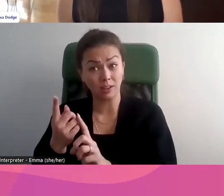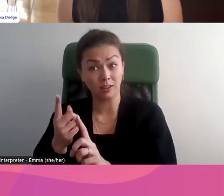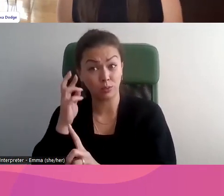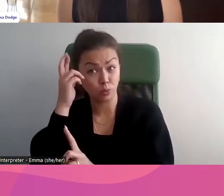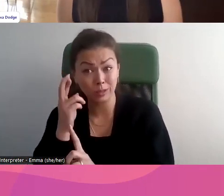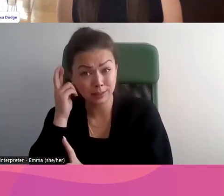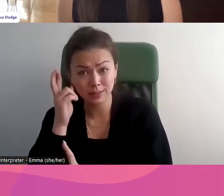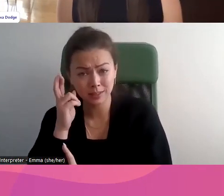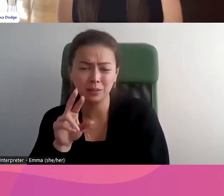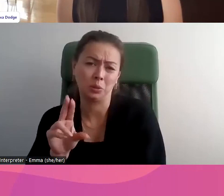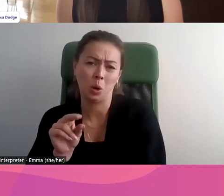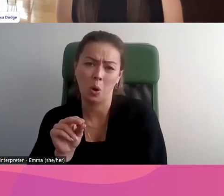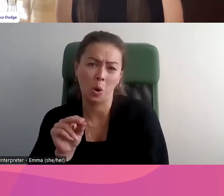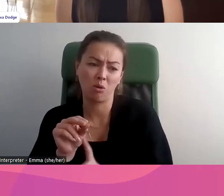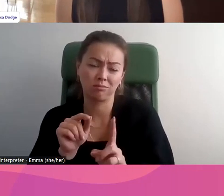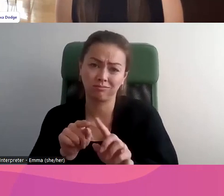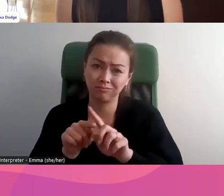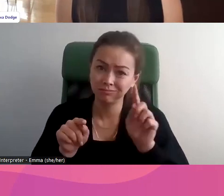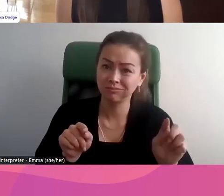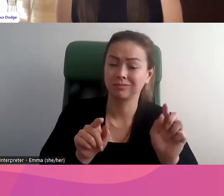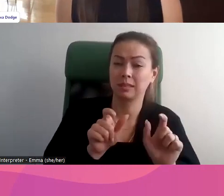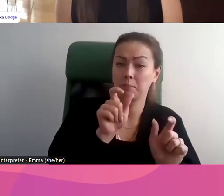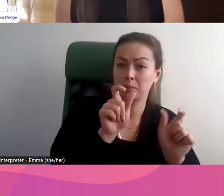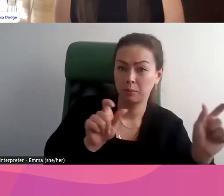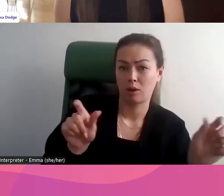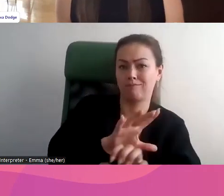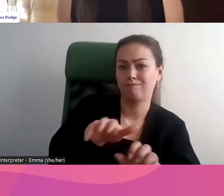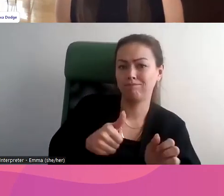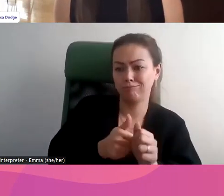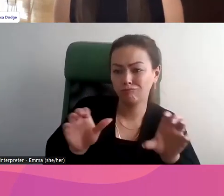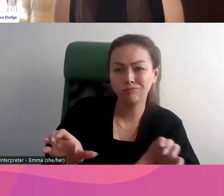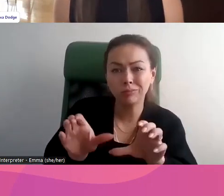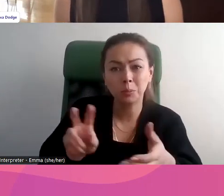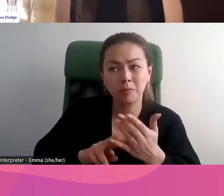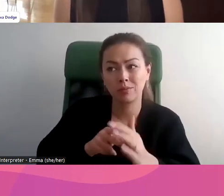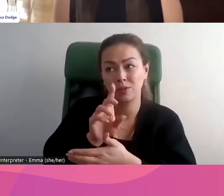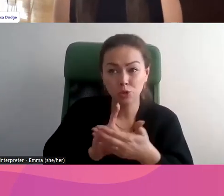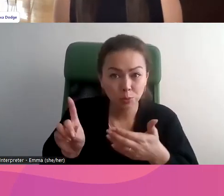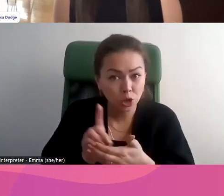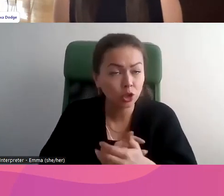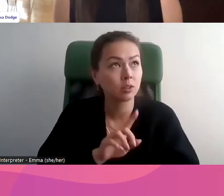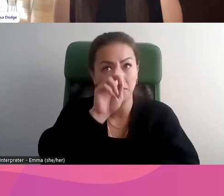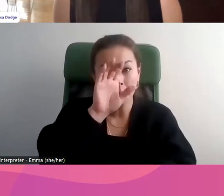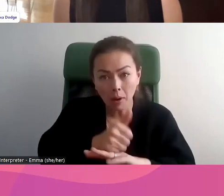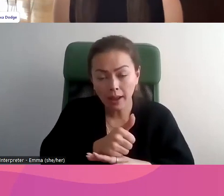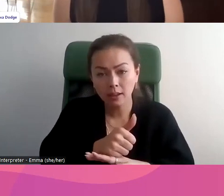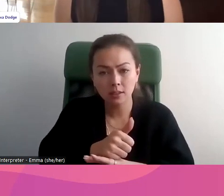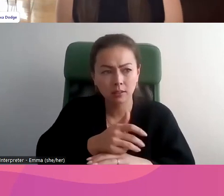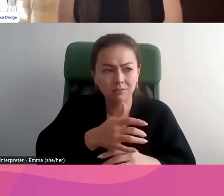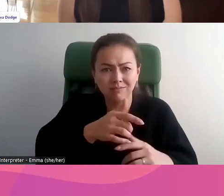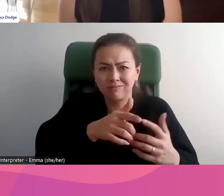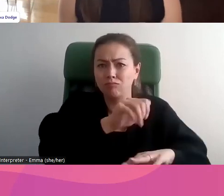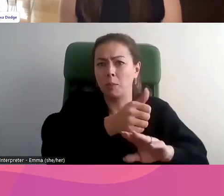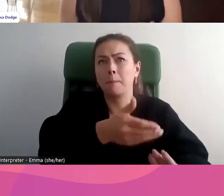concentrer sur la technologie, comme le gros méchant. Nous n'allons jamais pouvoir résoudre les problèmes de discrimination, de préjugés